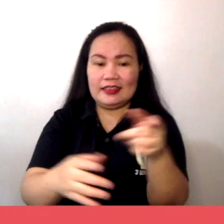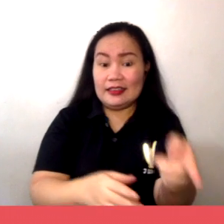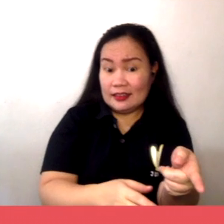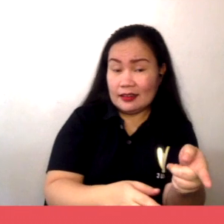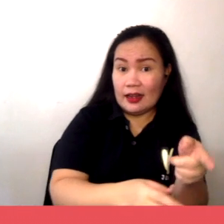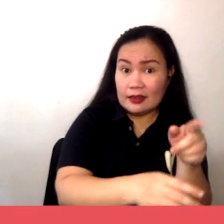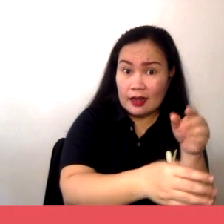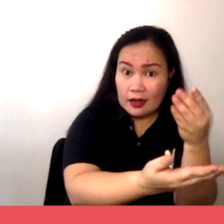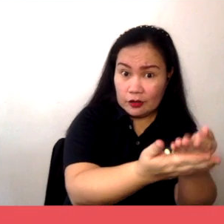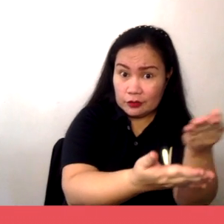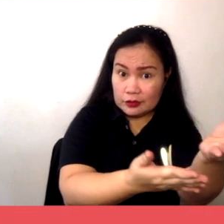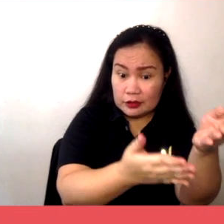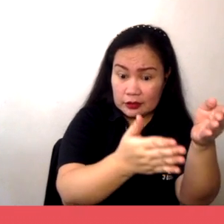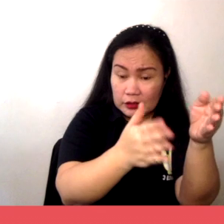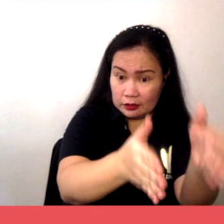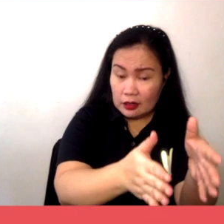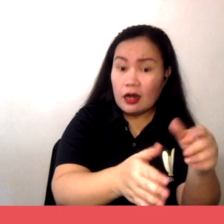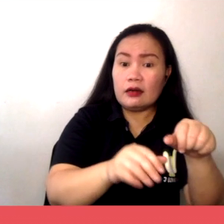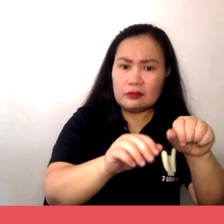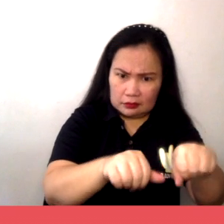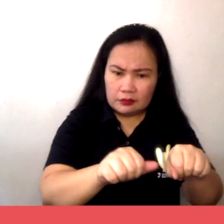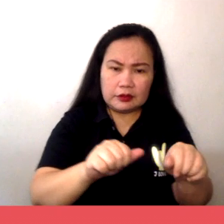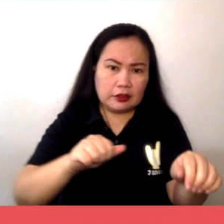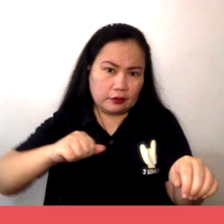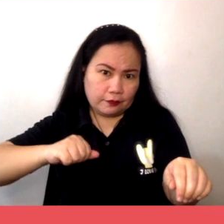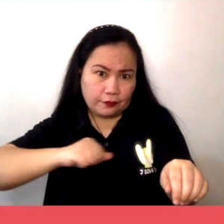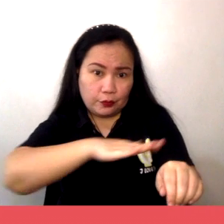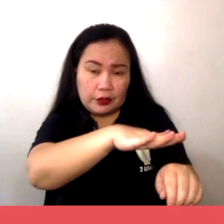na maimpluwensyahan ang presyo sa pamilihan.